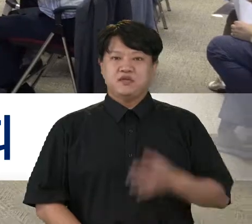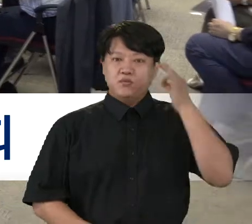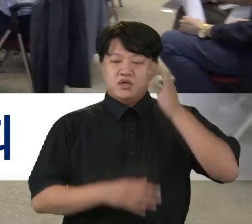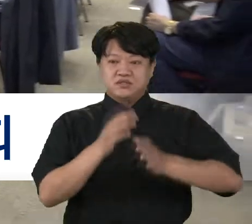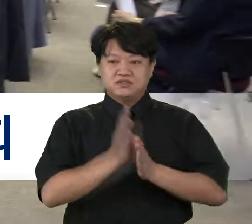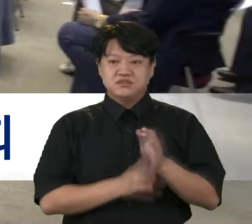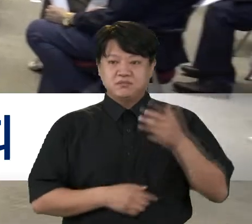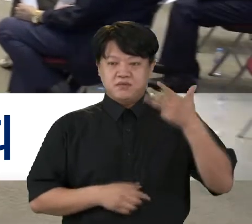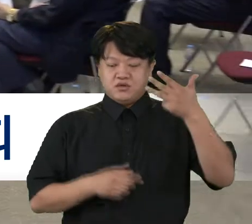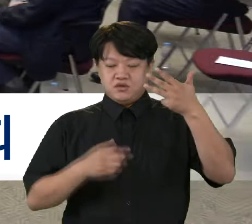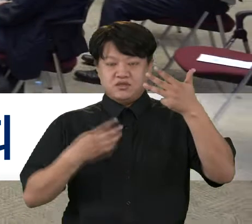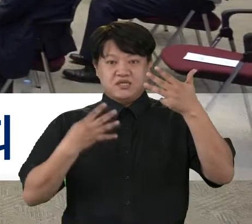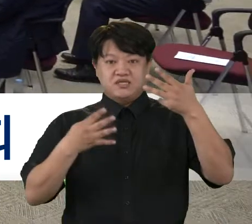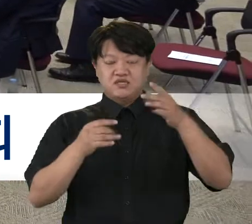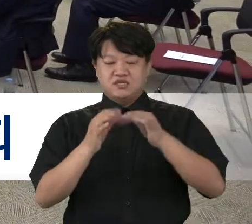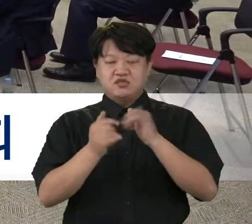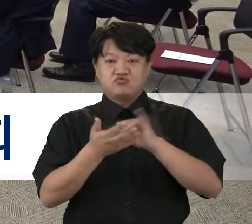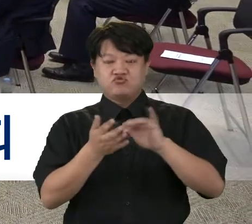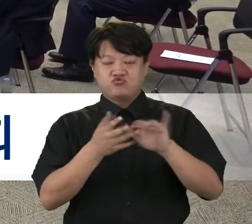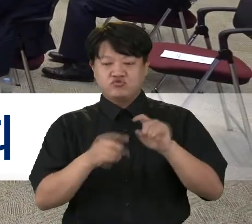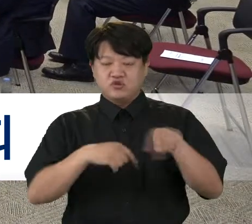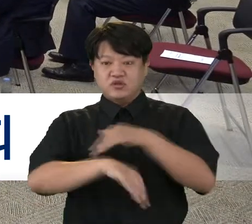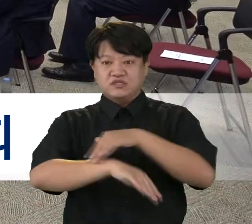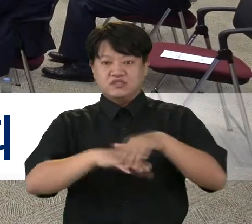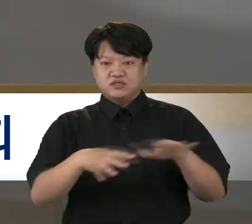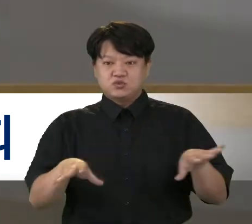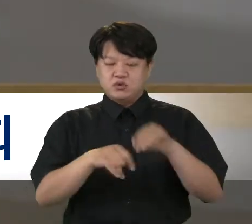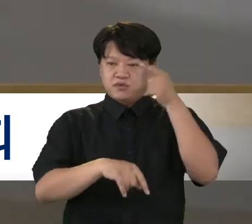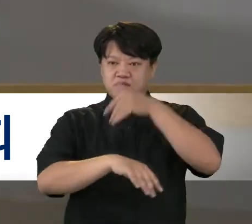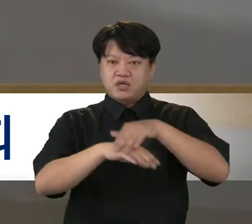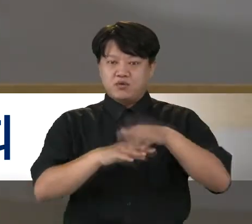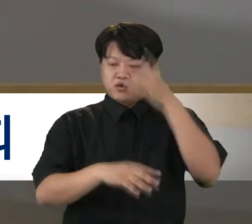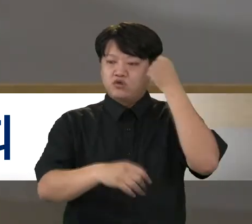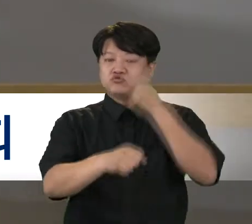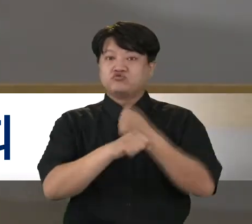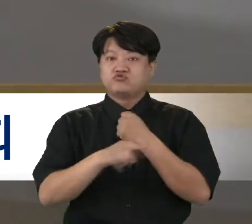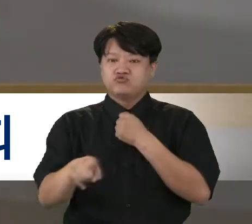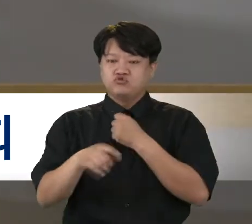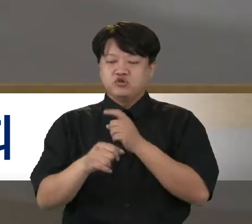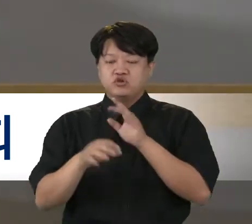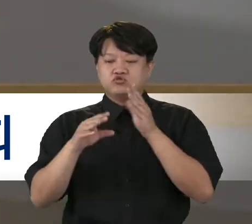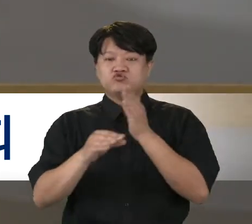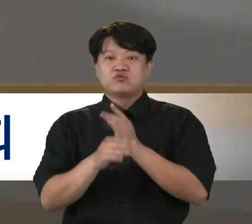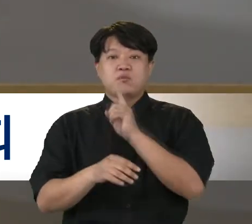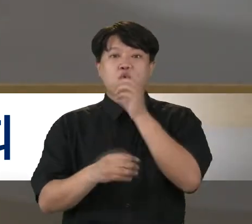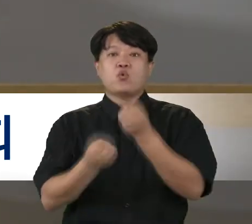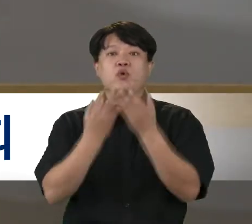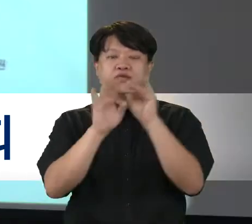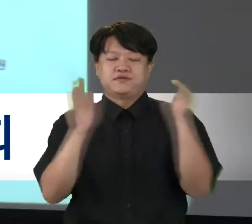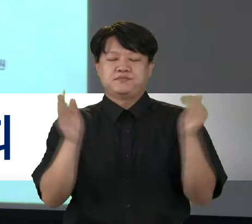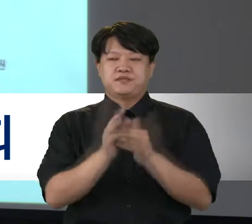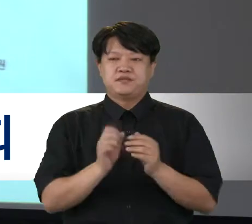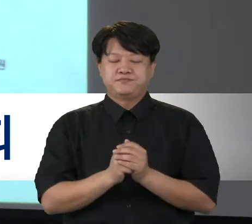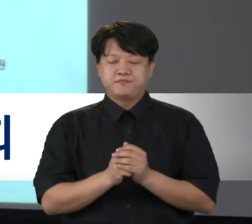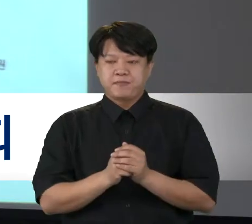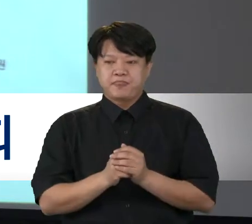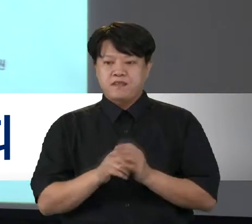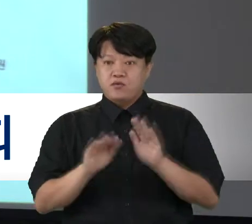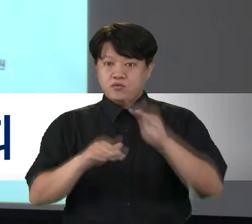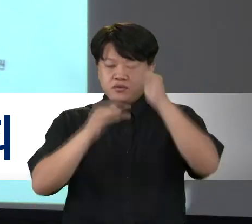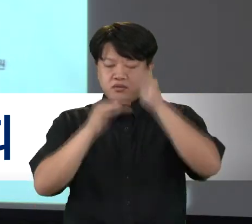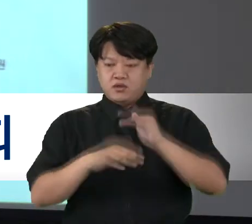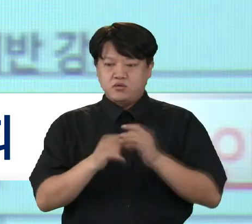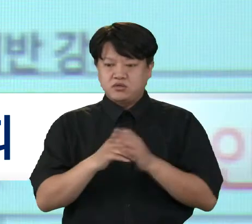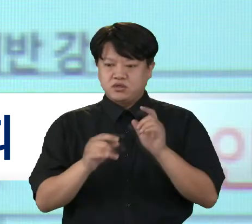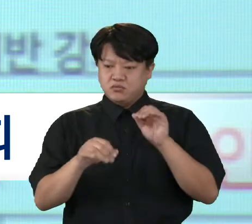포항시는 4일 인구정책종합계획연구용역 중간보고회를 개최했습니다. 보고회는 포항시 인구현황 및